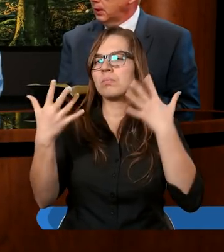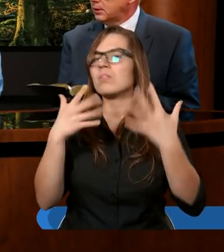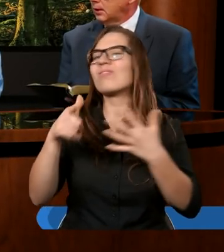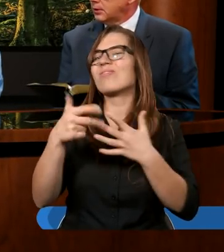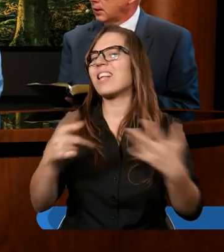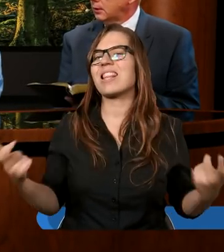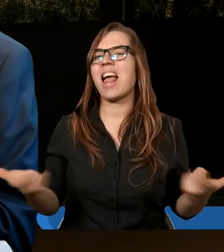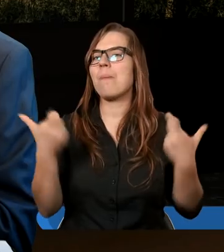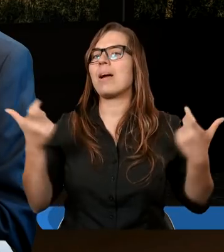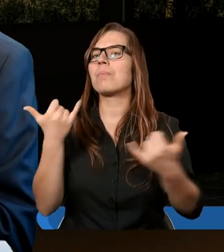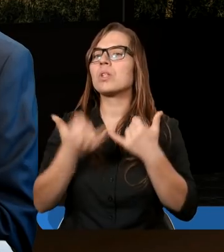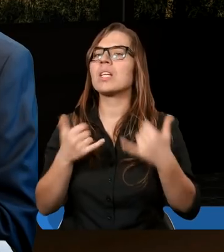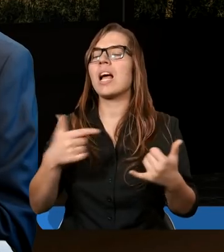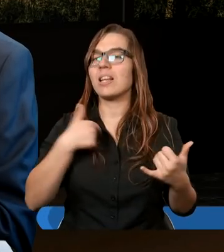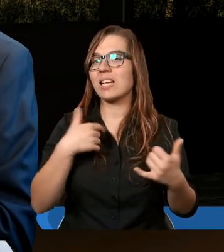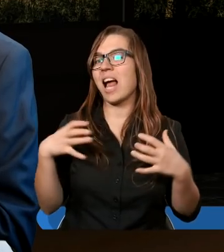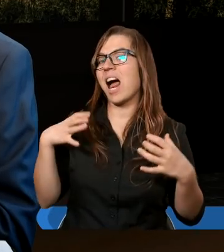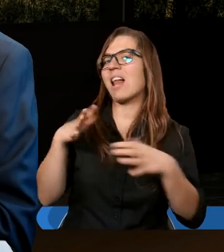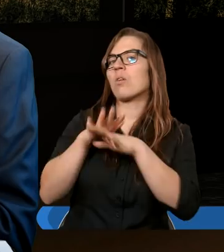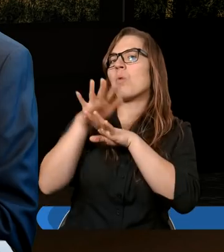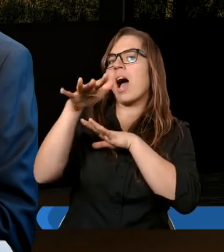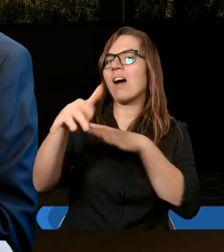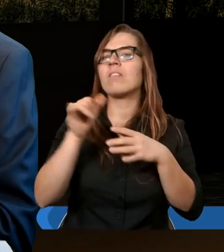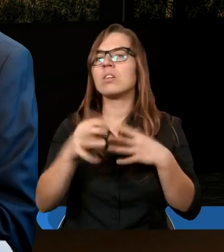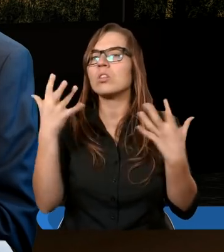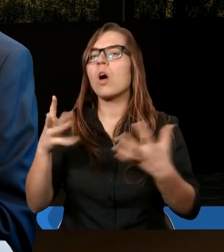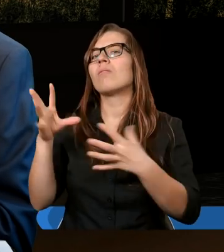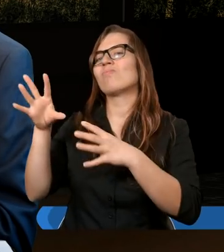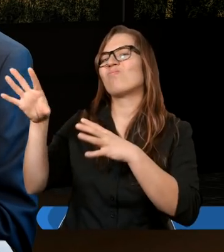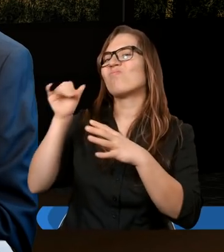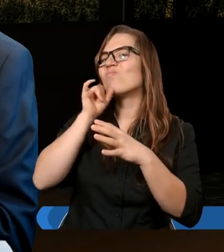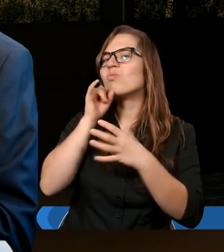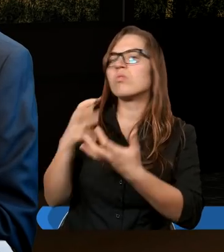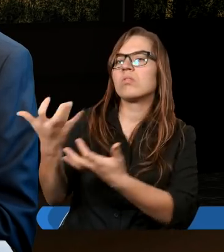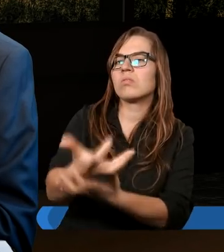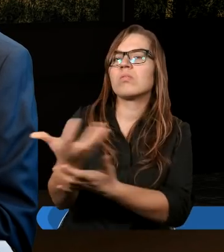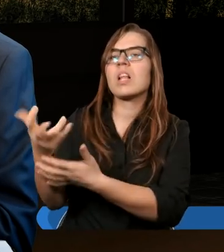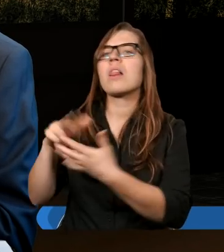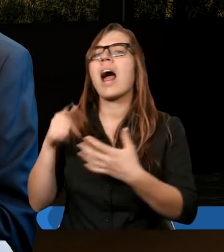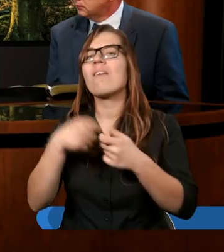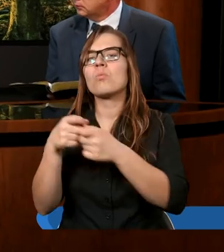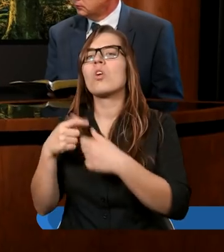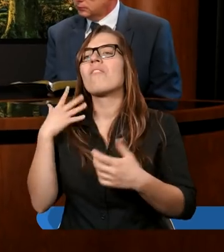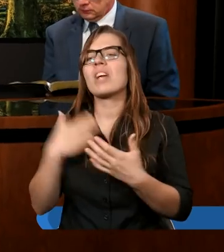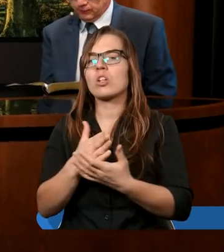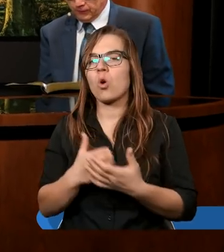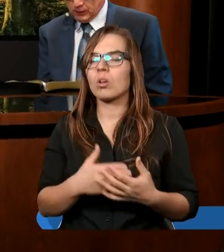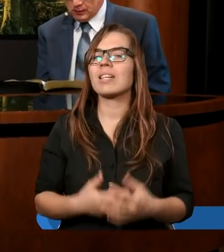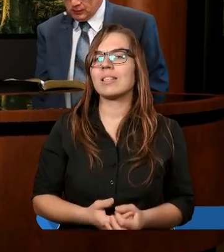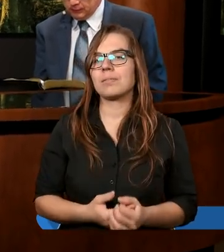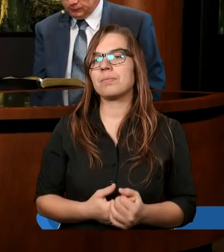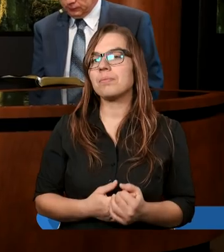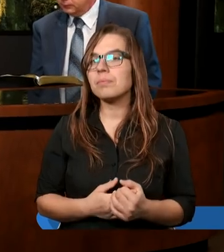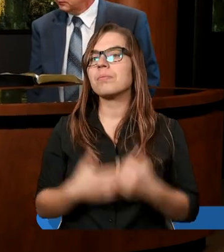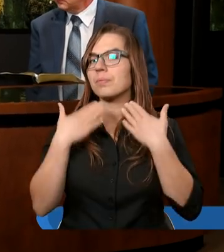niebezpieczne, jeżeli celebryci chcą żerować na wspólnocie wierzących. Tak, dziękuję.